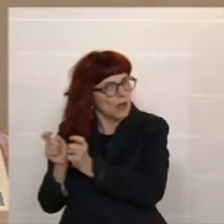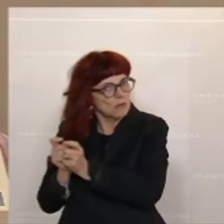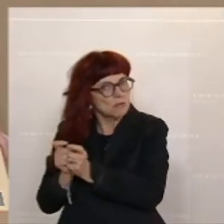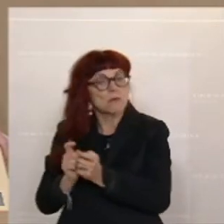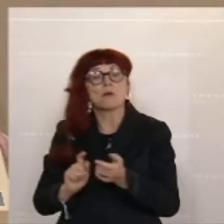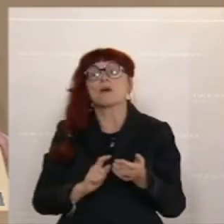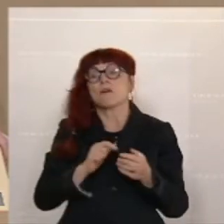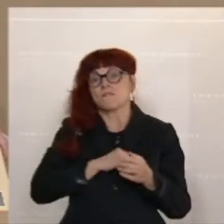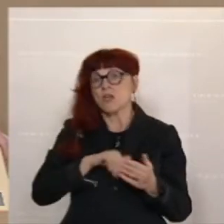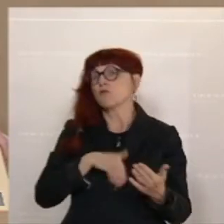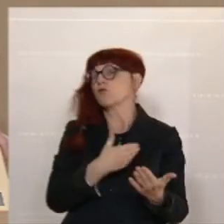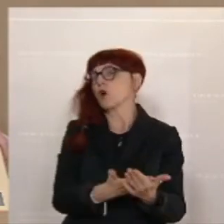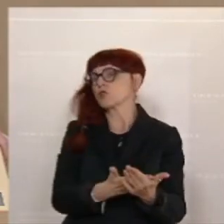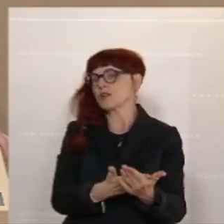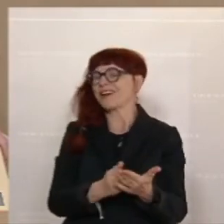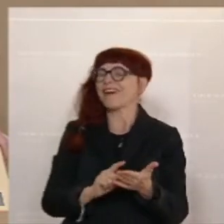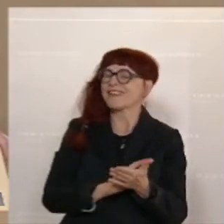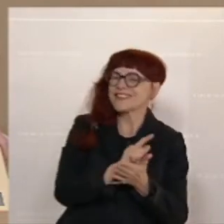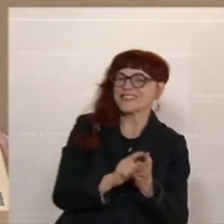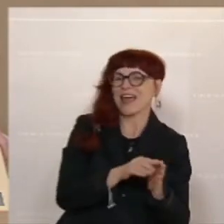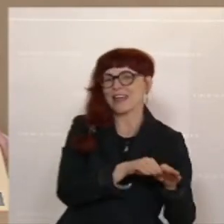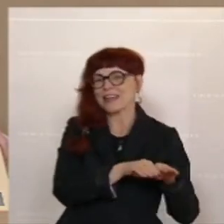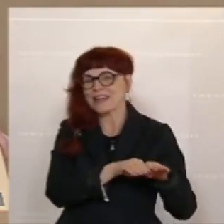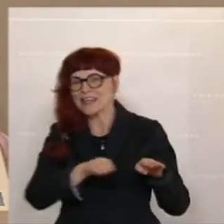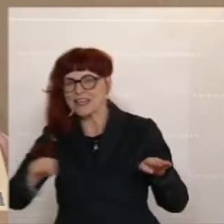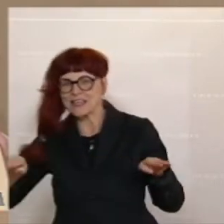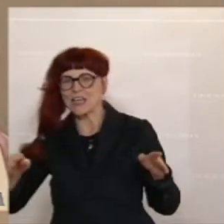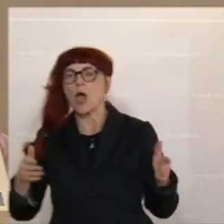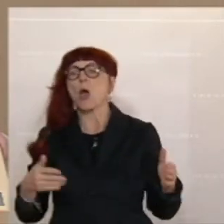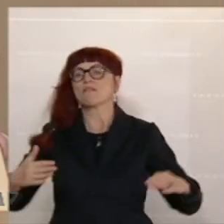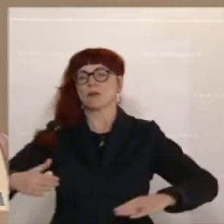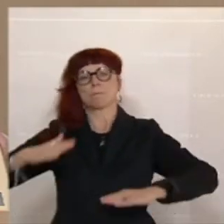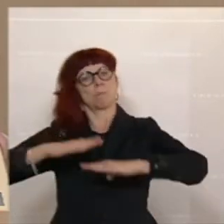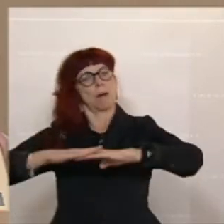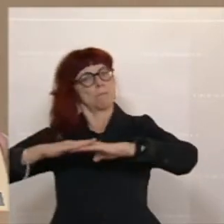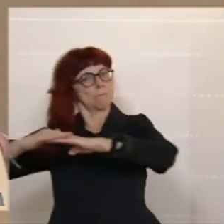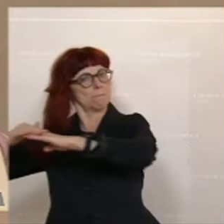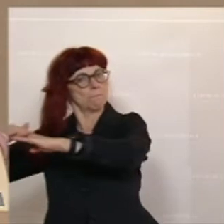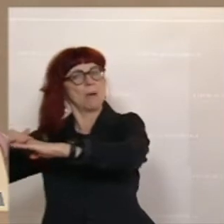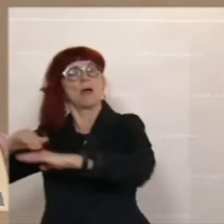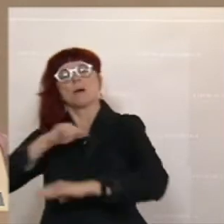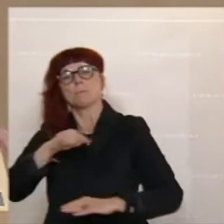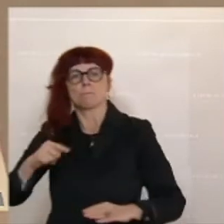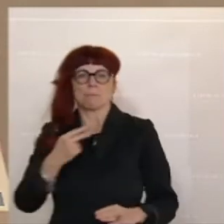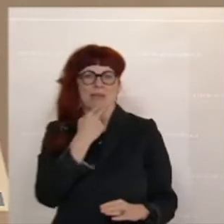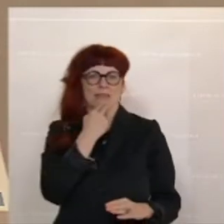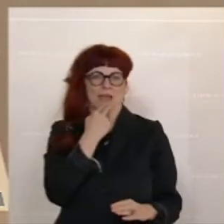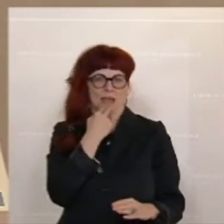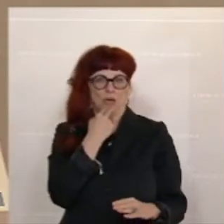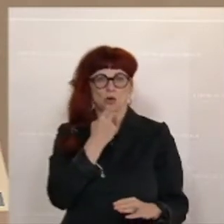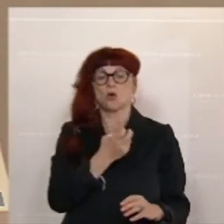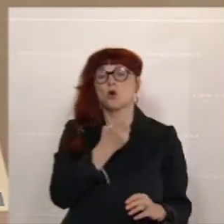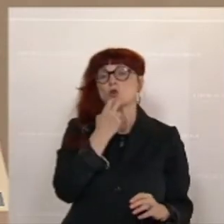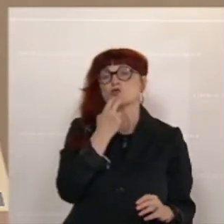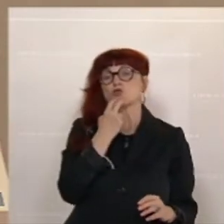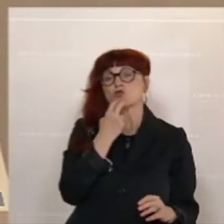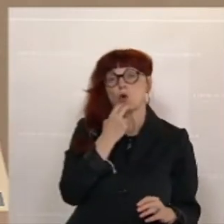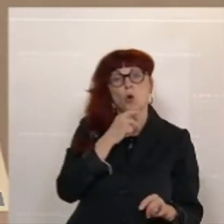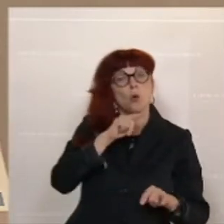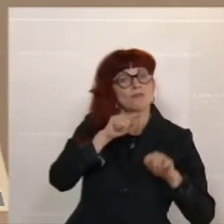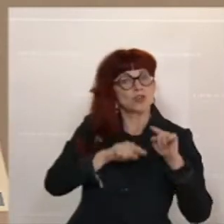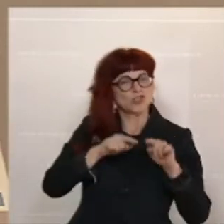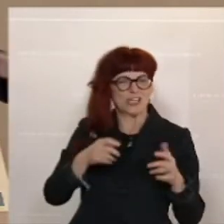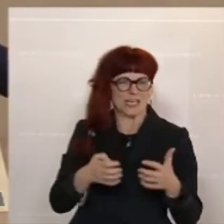Wir schlagen einen österreichweiten Preisdeckel auf Energie vor. Strom wird unterschiedlich